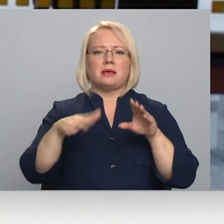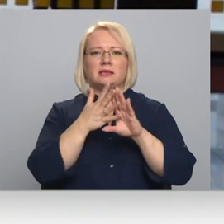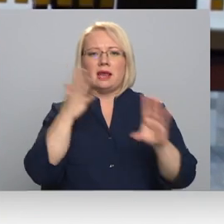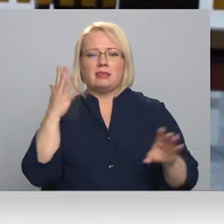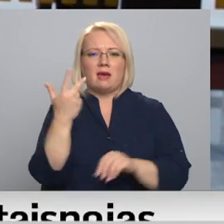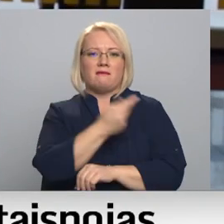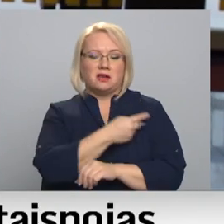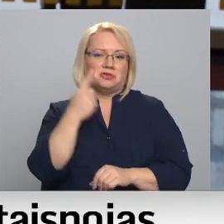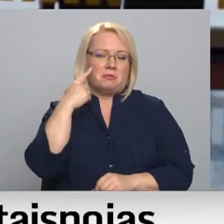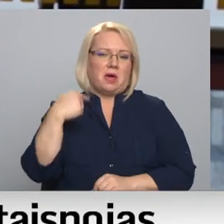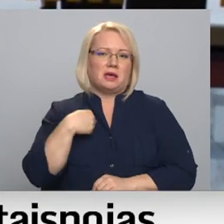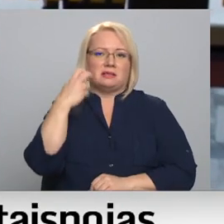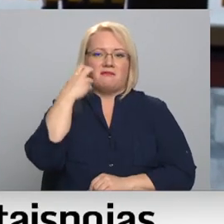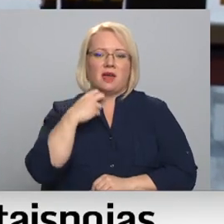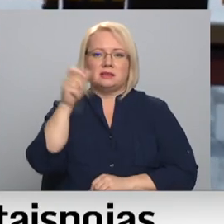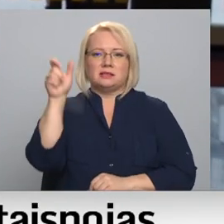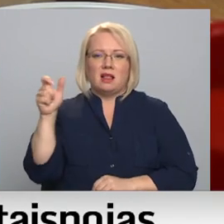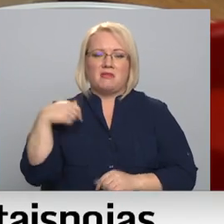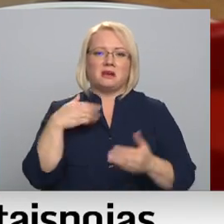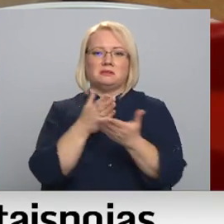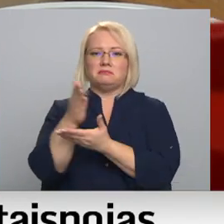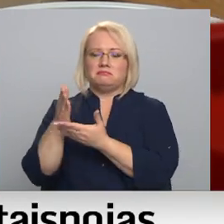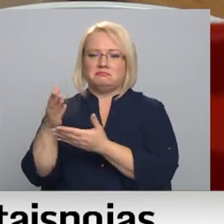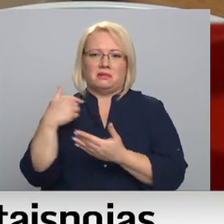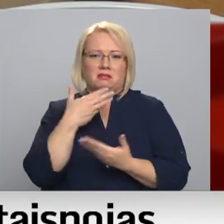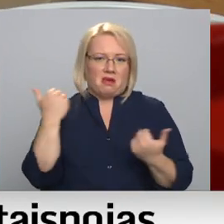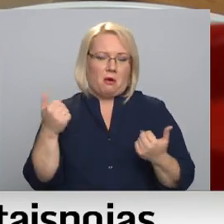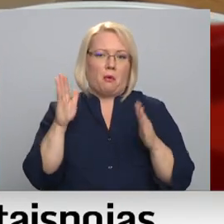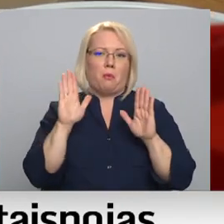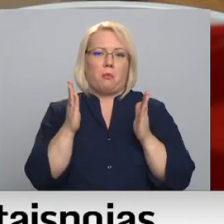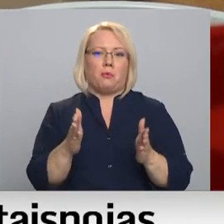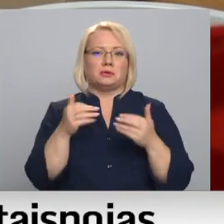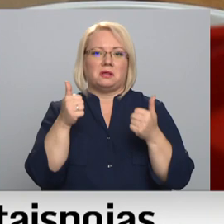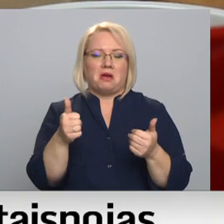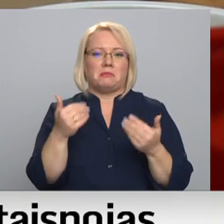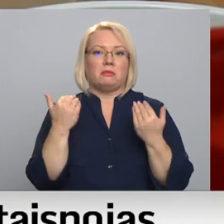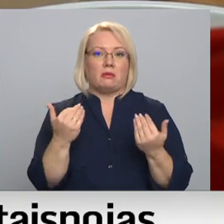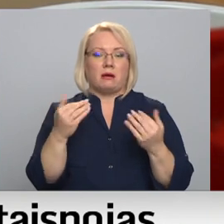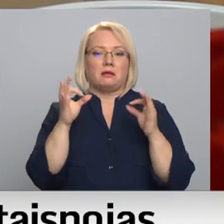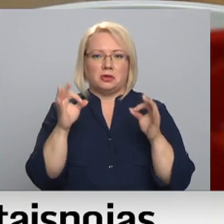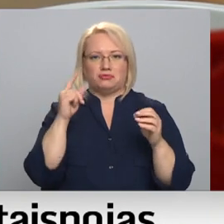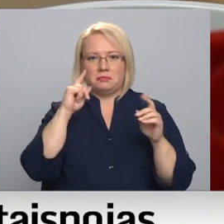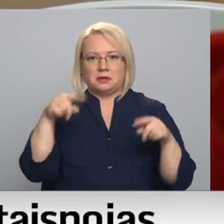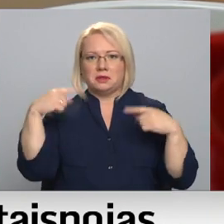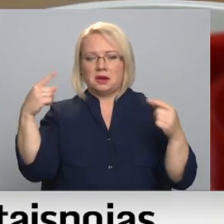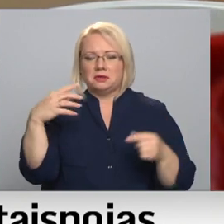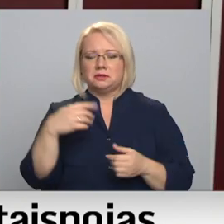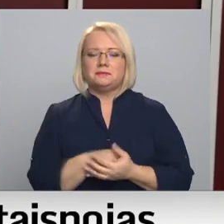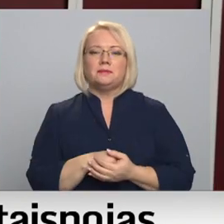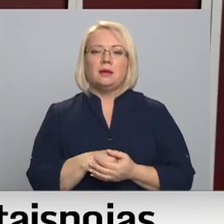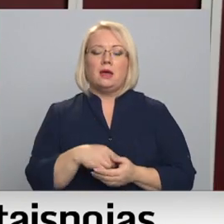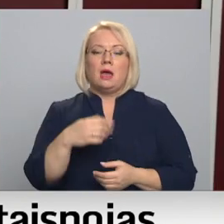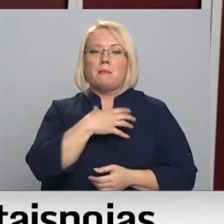domāju, es veci cilvēks iet nekur daudz, nē, un būs jau labi. Nu, tagad ir tiešām traks stāvums. Kad